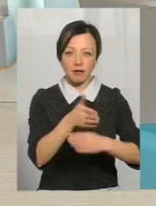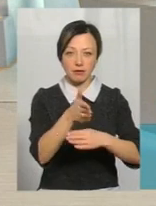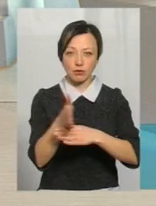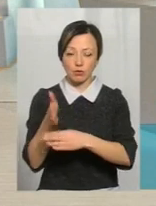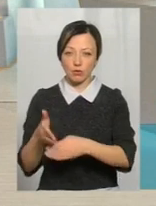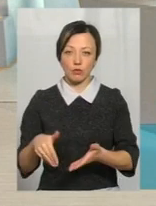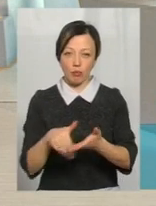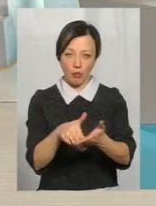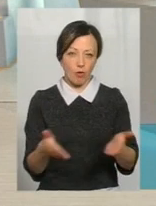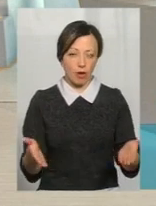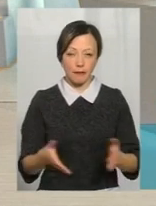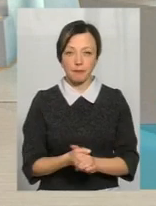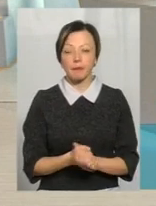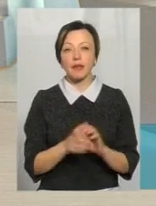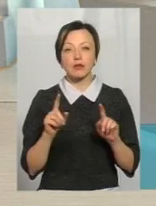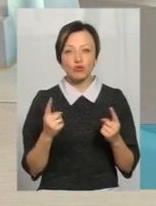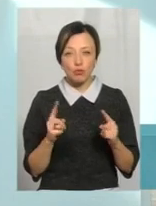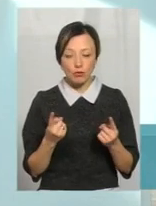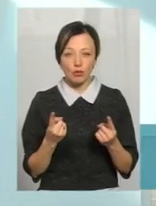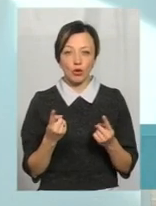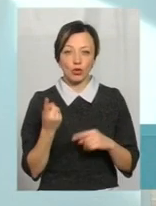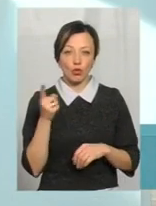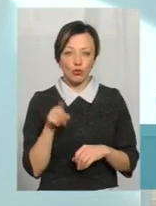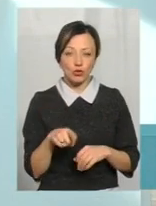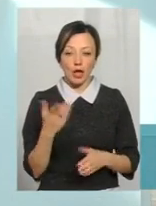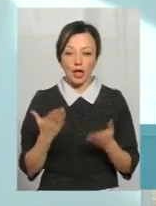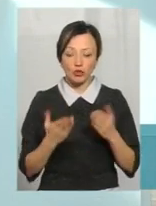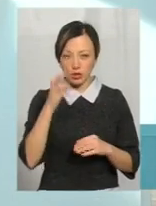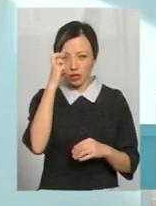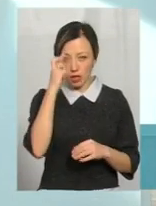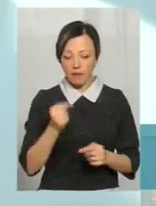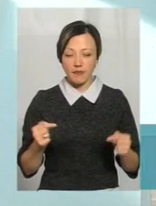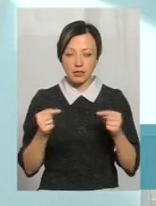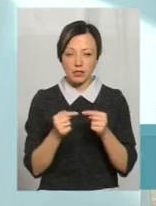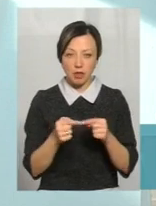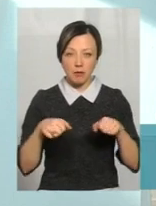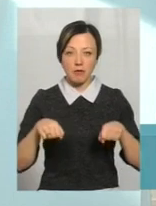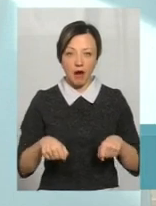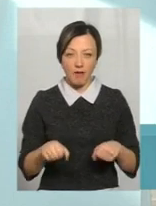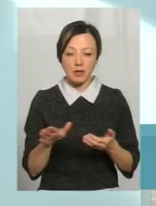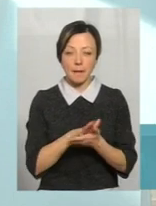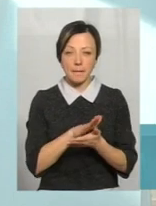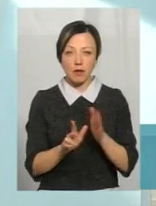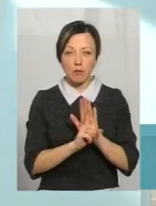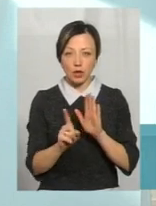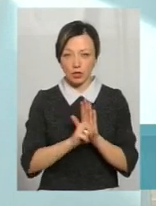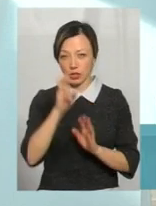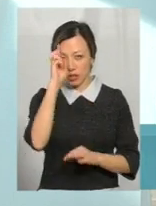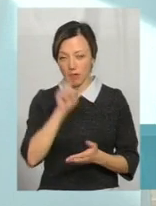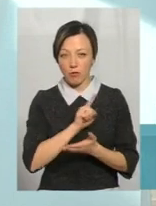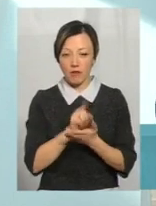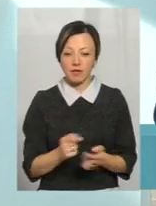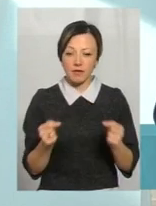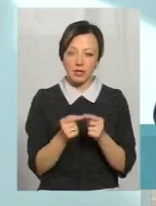або монетизації пільг. Чому? Тому що, якщо держава визначає право на пільг проїзд, то держава повинна визначитись